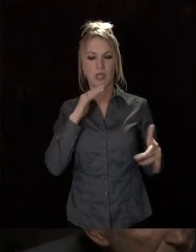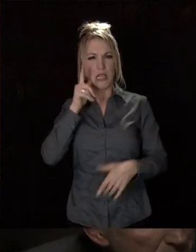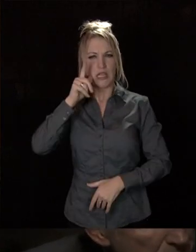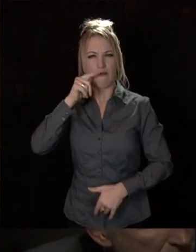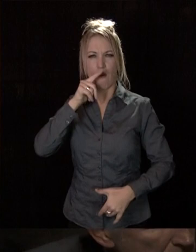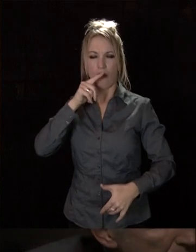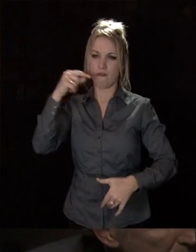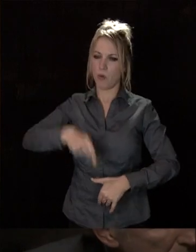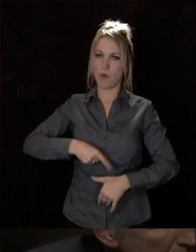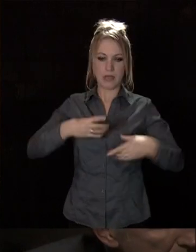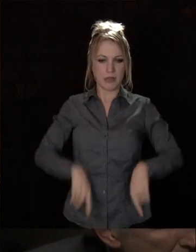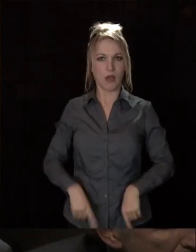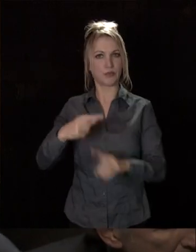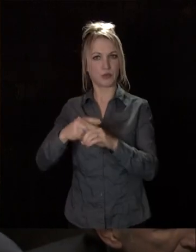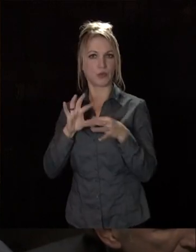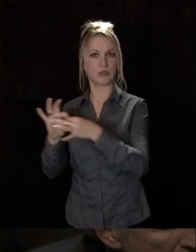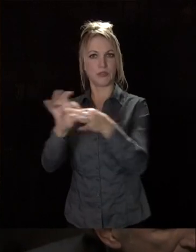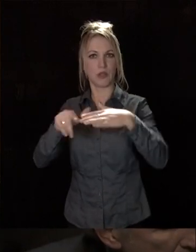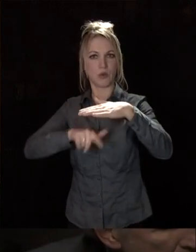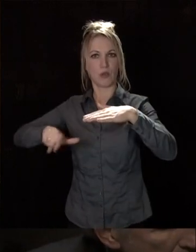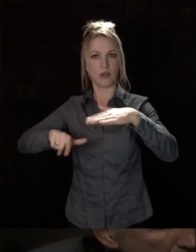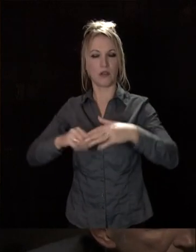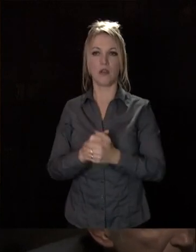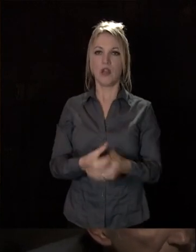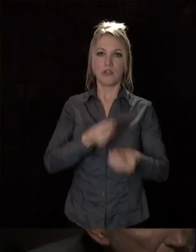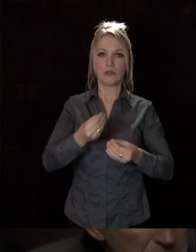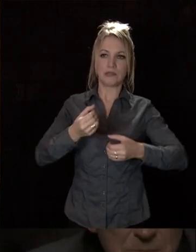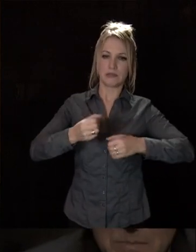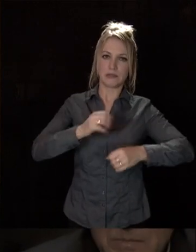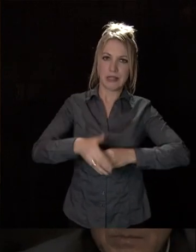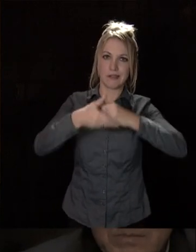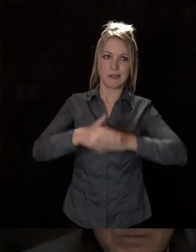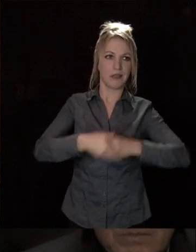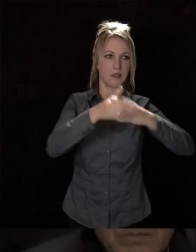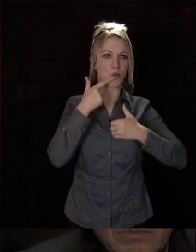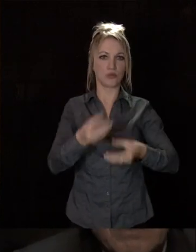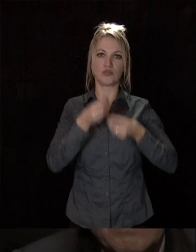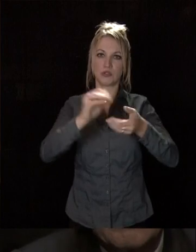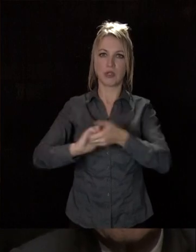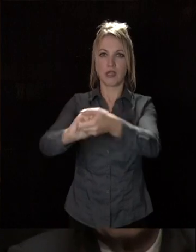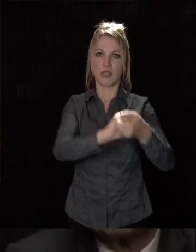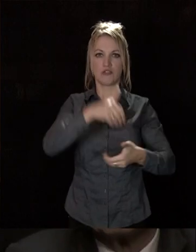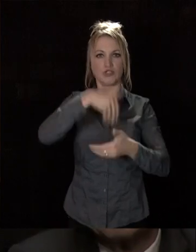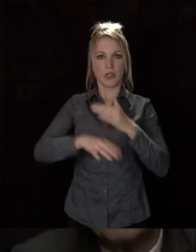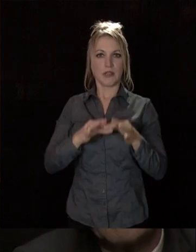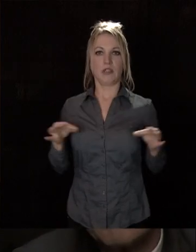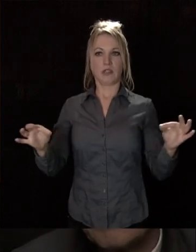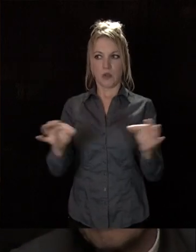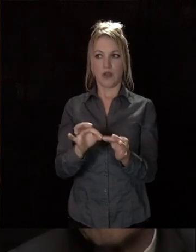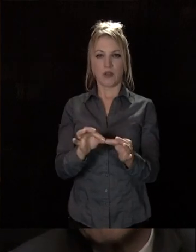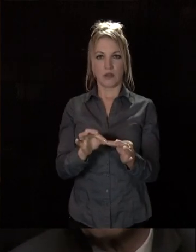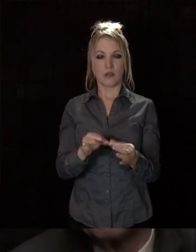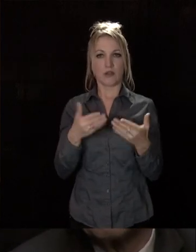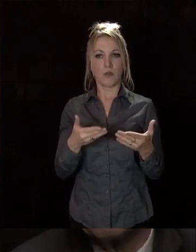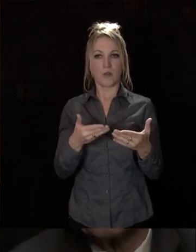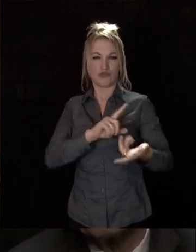de l'État et des collectivités locales pour soutenir les dynamiques et apporter des solidarités dans les territoires qui sont en pleine